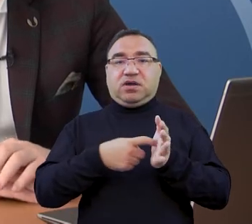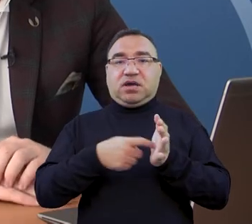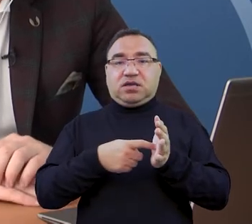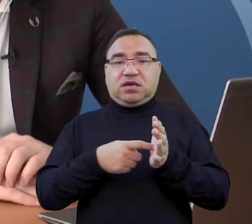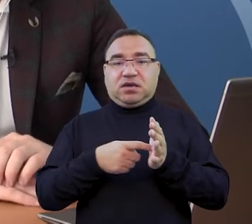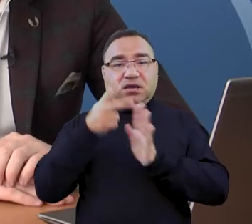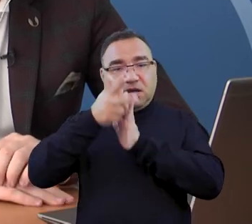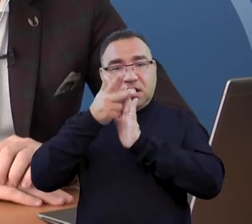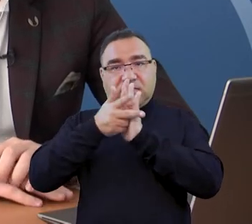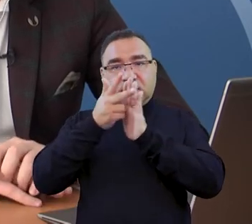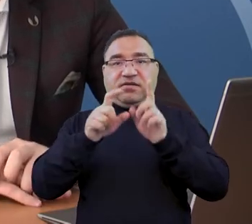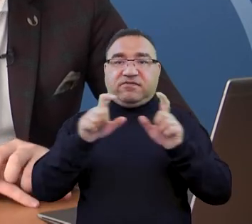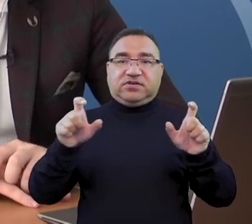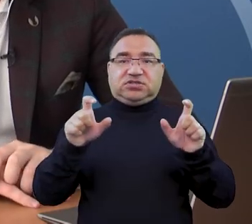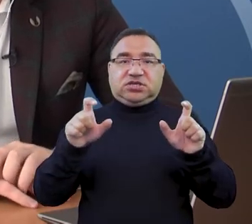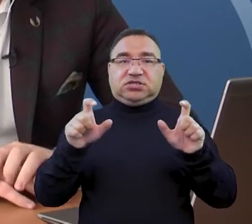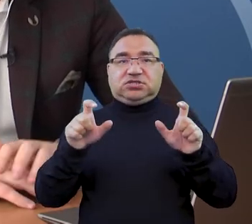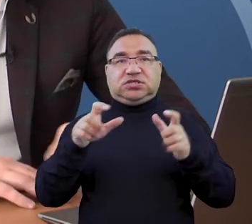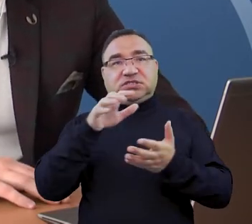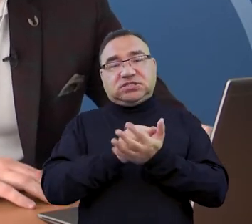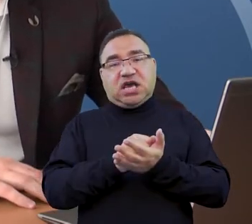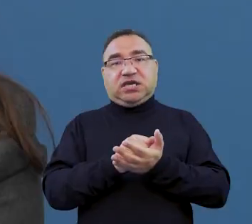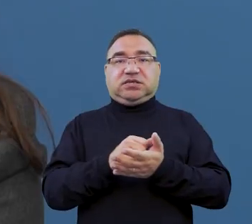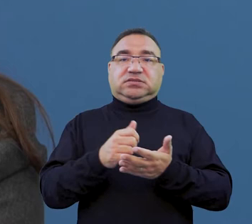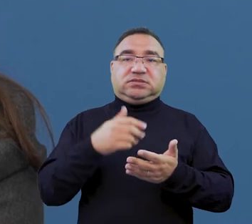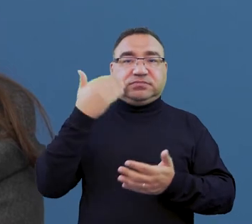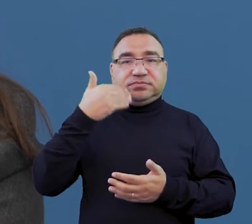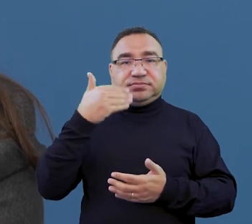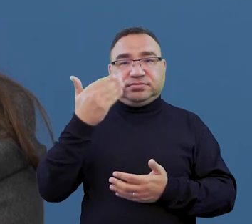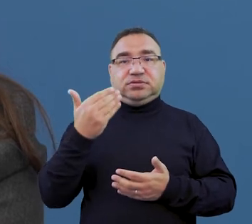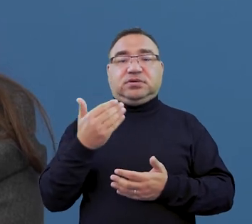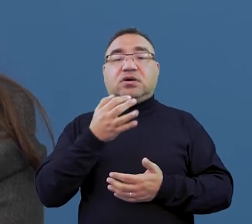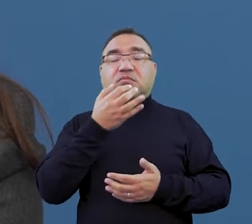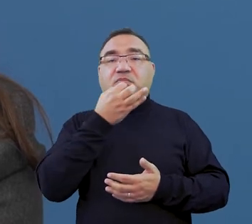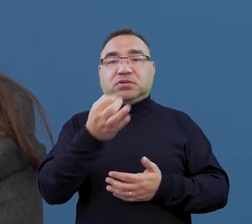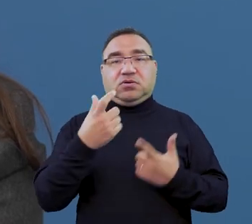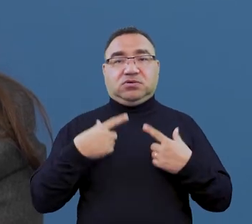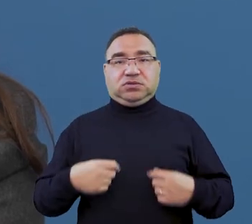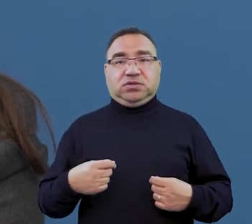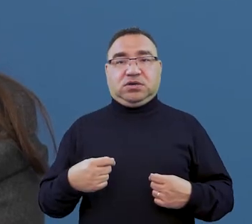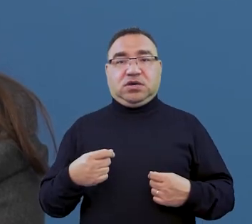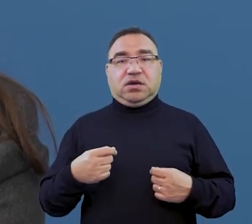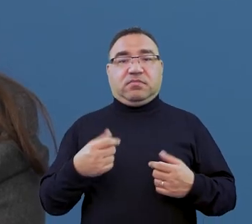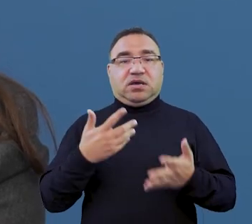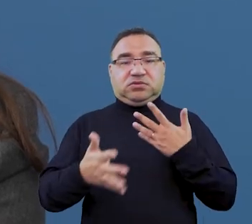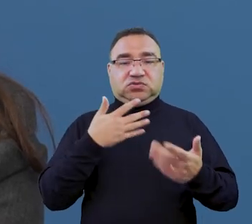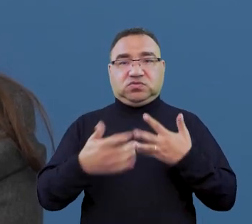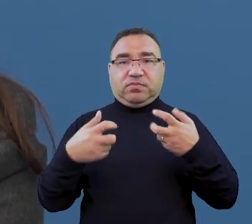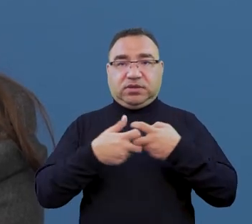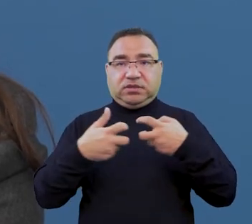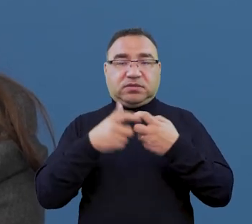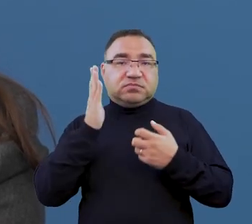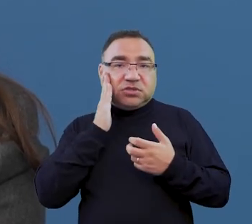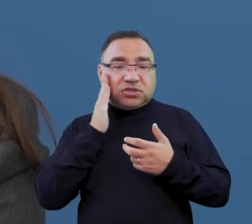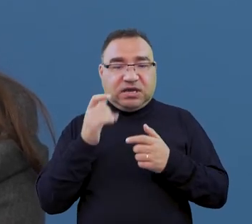włączenia kamerki podczas zajęć i zaliczeń. I tutaj osoba zadająca to pytanie komentuje, że ma bardzo słaby internet, ponieważ